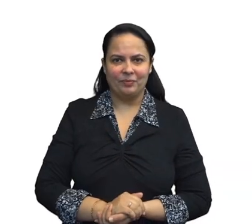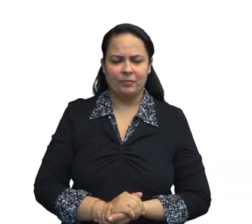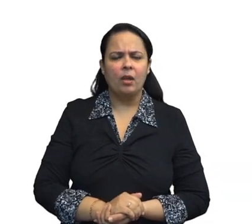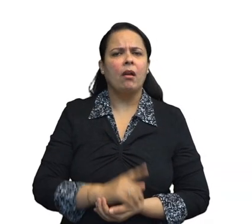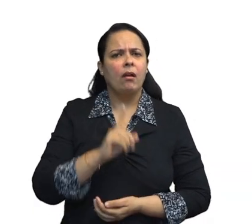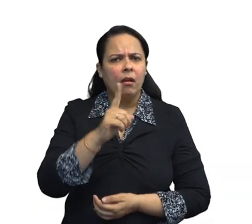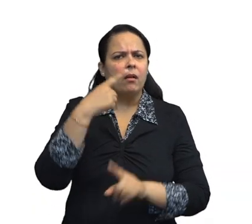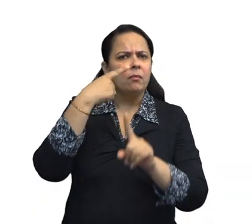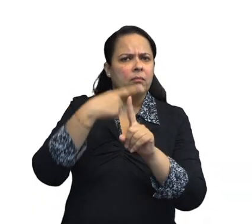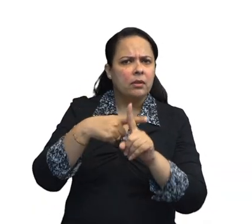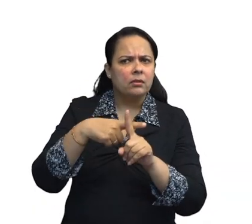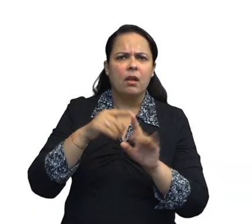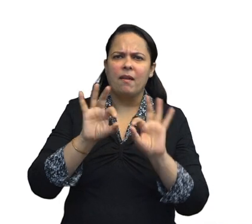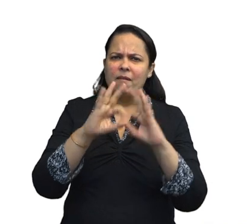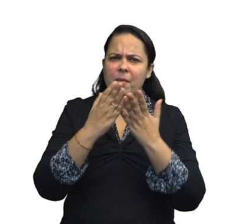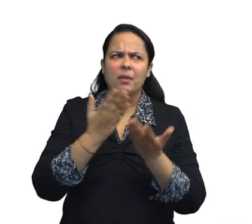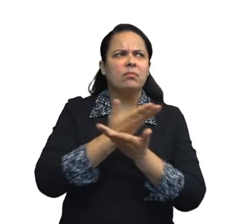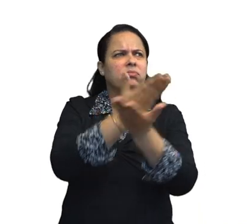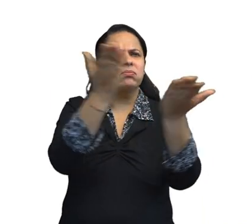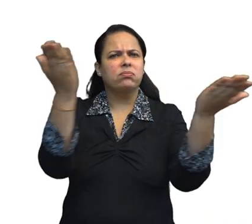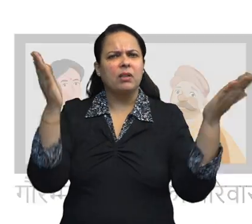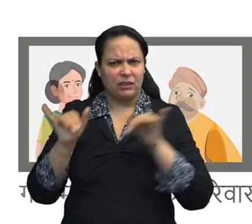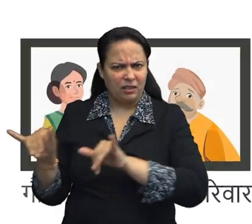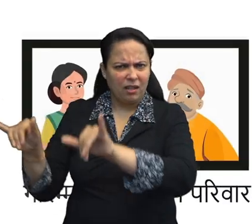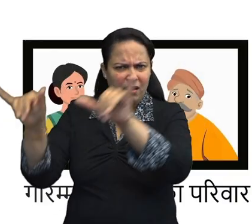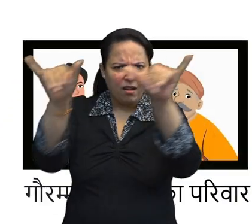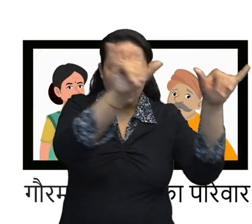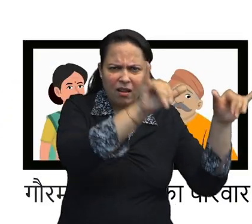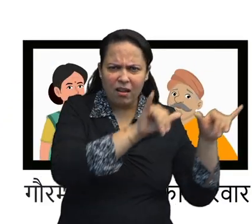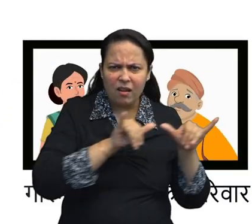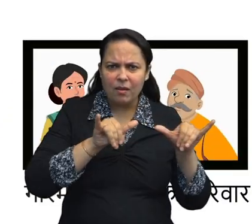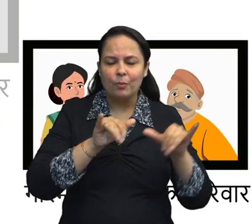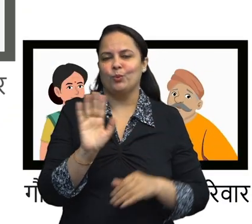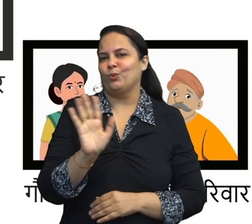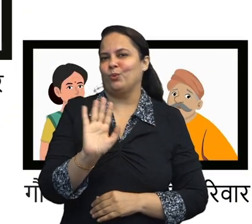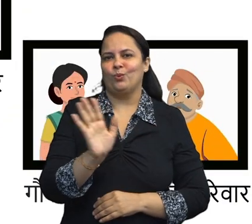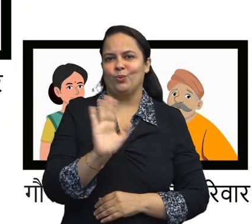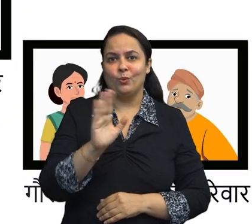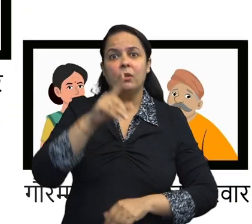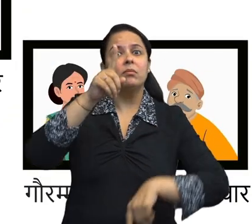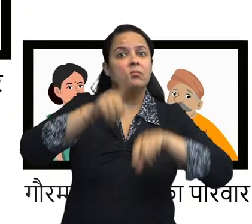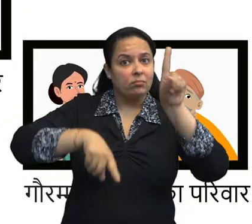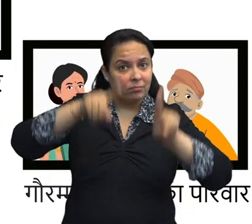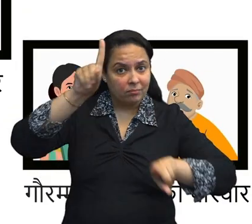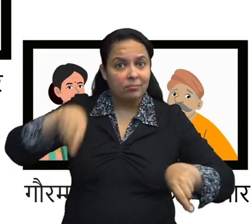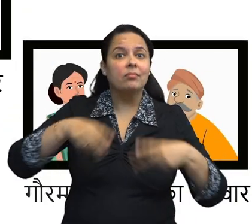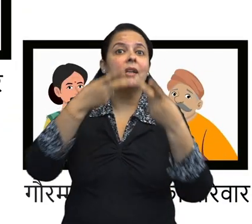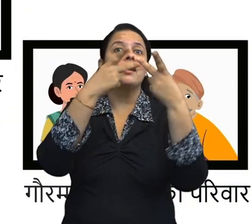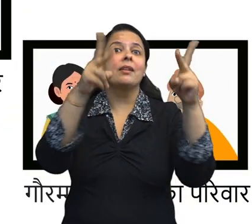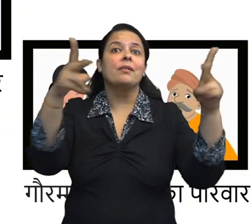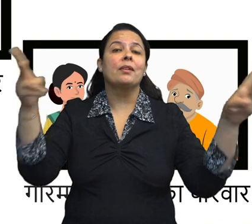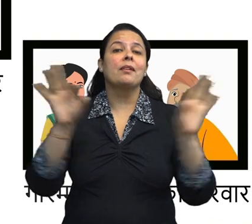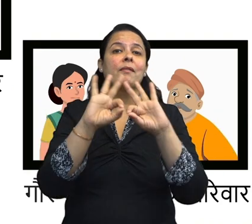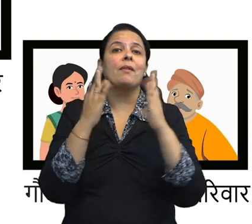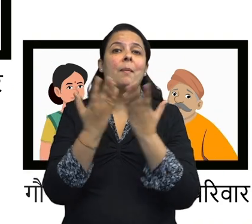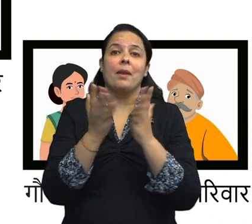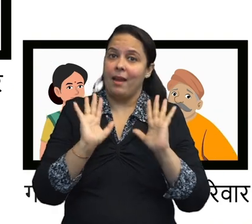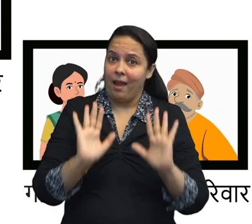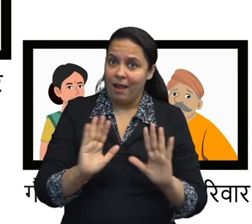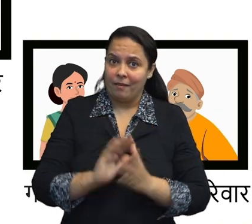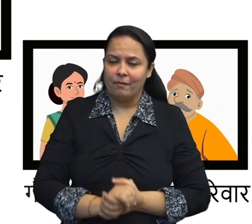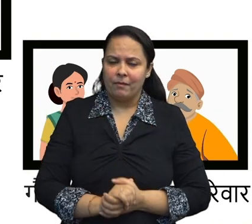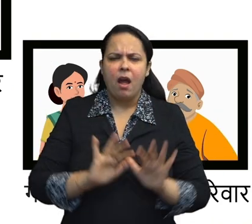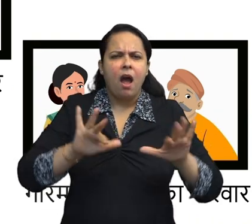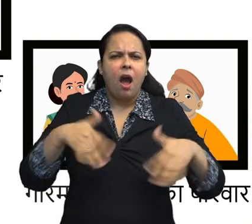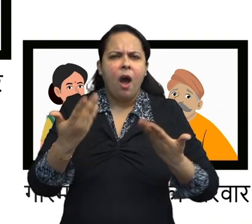दोस्तों, क्या सभी परिवार एक से होते हैं? नहीं परिवार भिन-भिन प्रकार के हो सकते हैं, देखते हैं